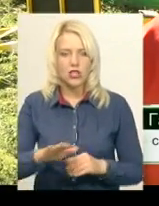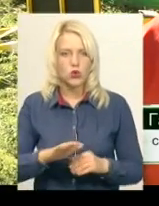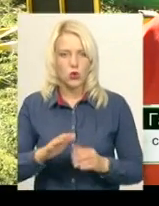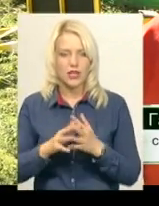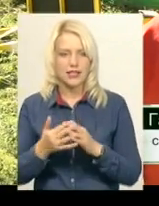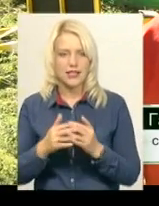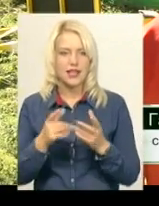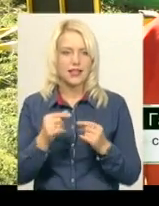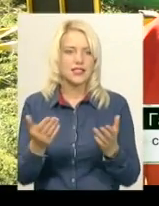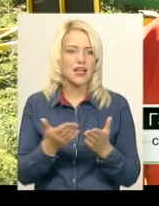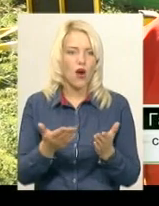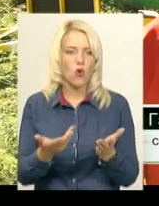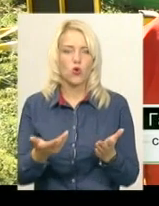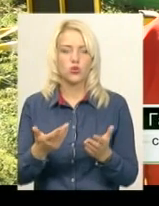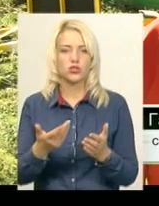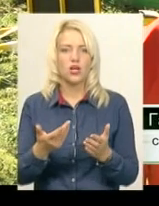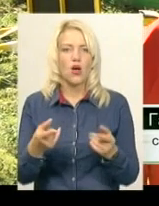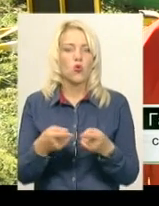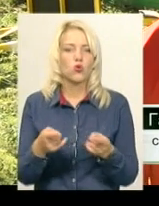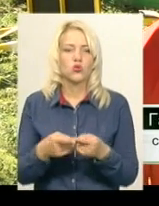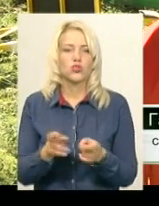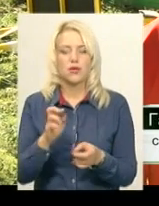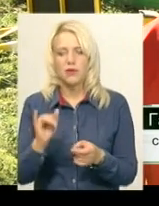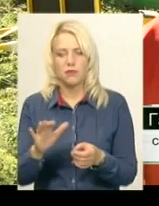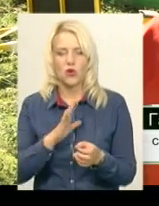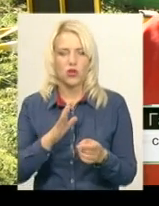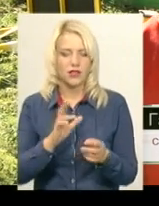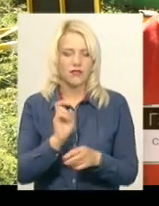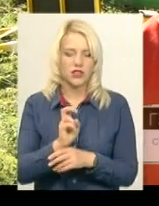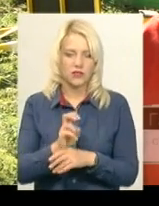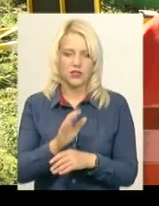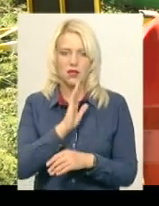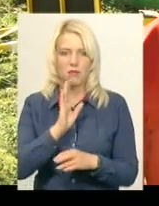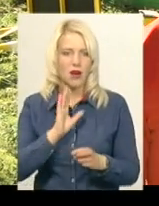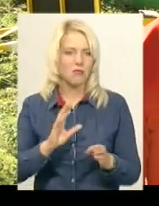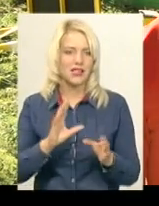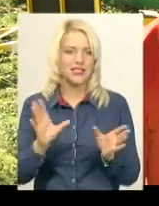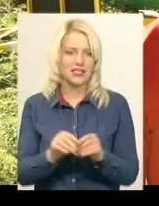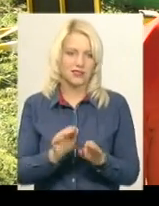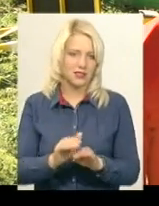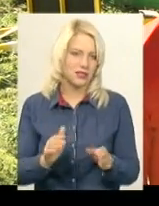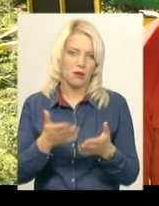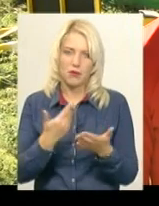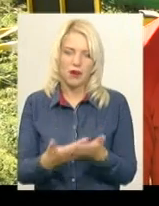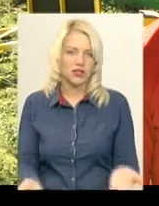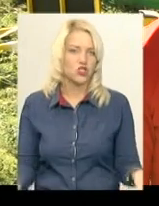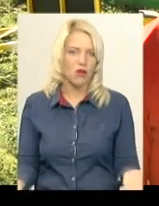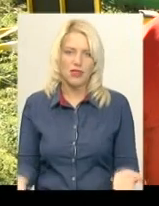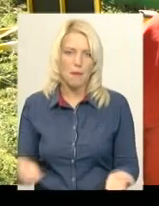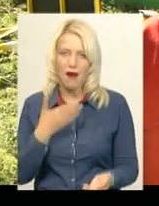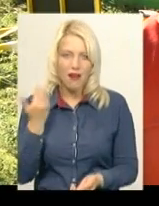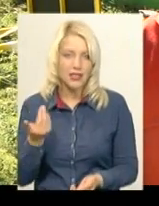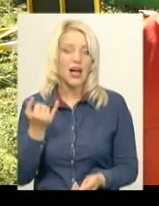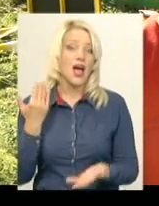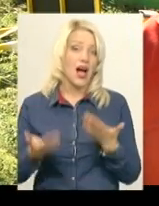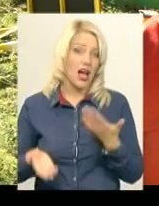десь якоїсь куточки, який би могли відвідати мами з дітками, практично немає. Якщо в